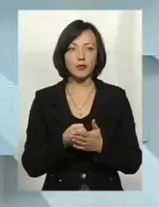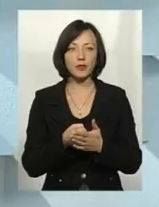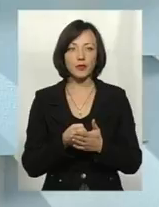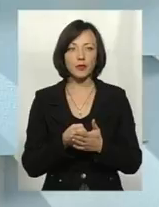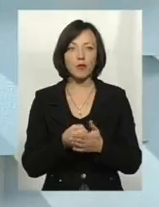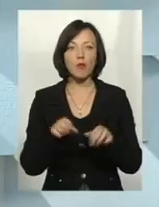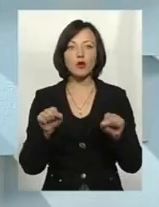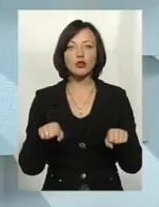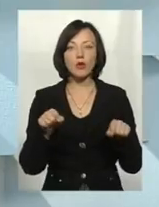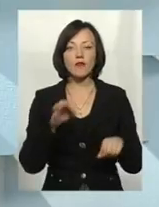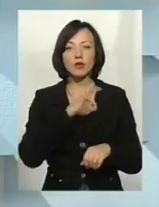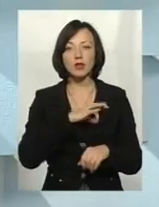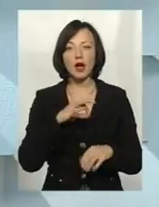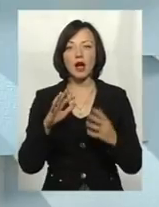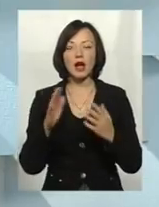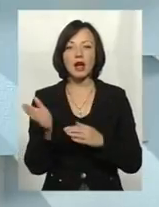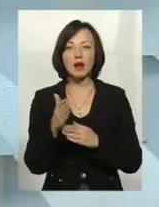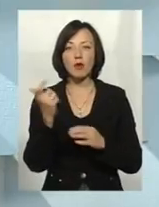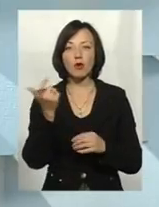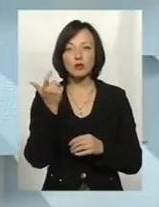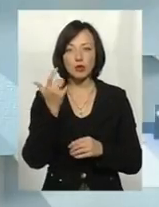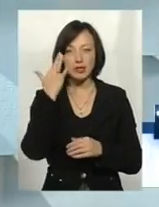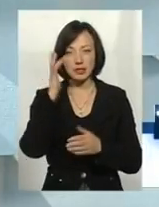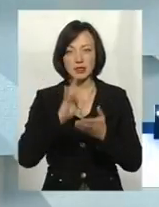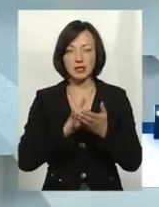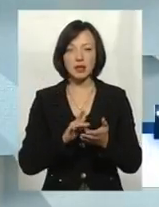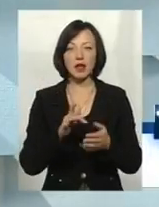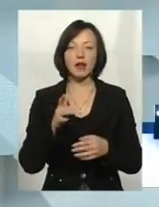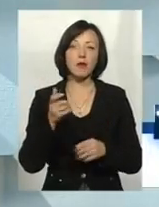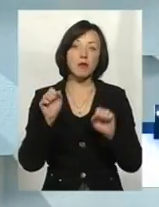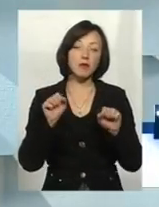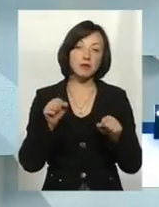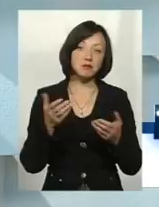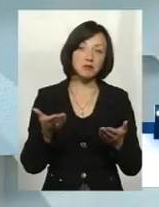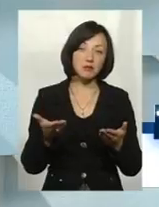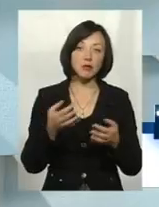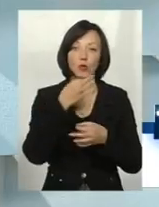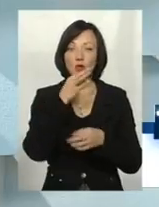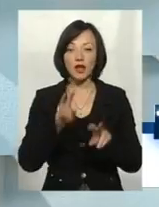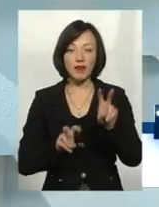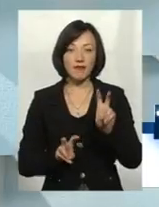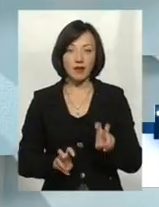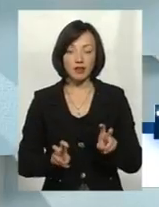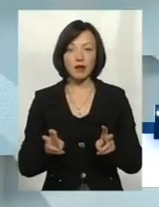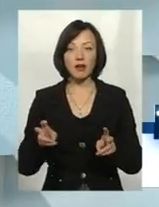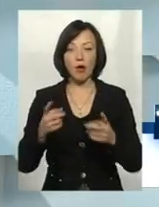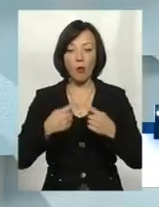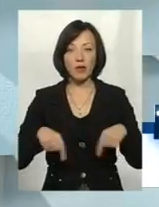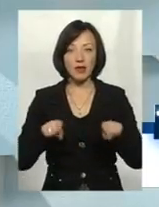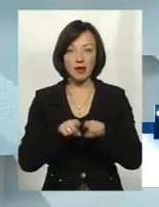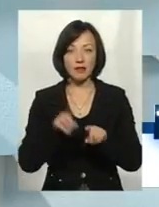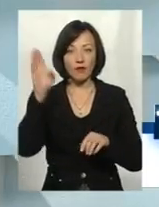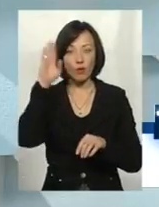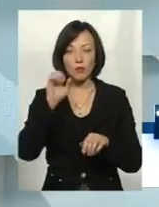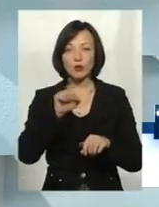які можливо використовувати рибогосподарських цілів. Тобто, теоретично, будь-який водний об'єкт ми на сьогоднішній день, згідно чинно законодавства, можемо